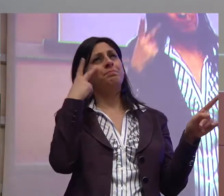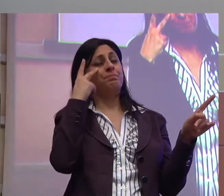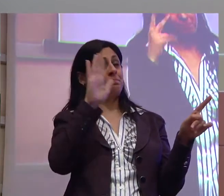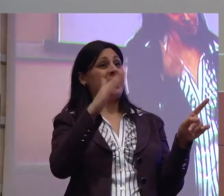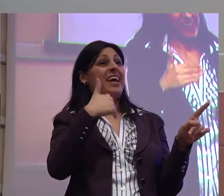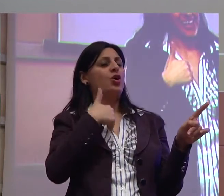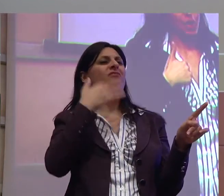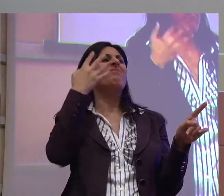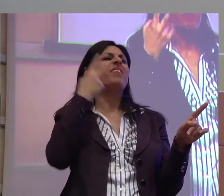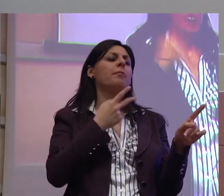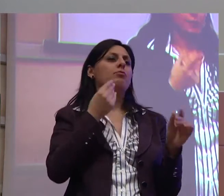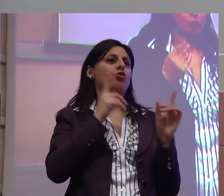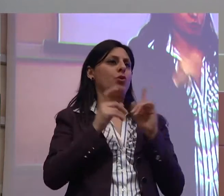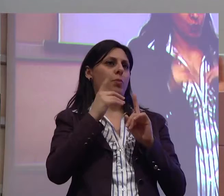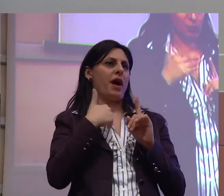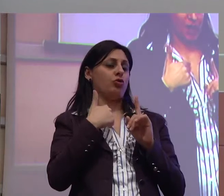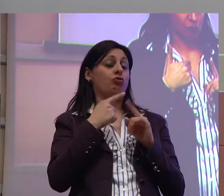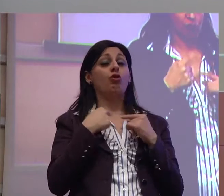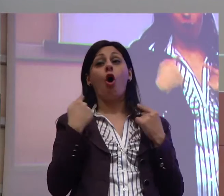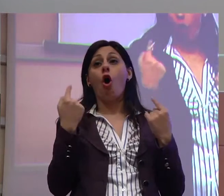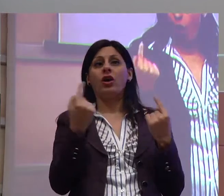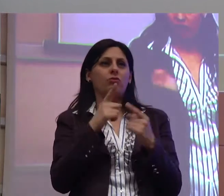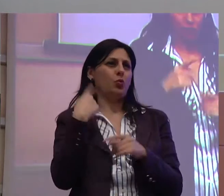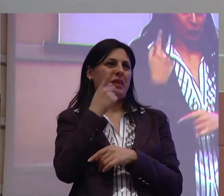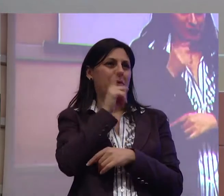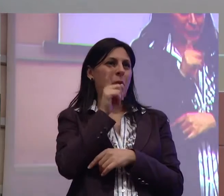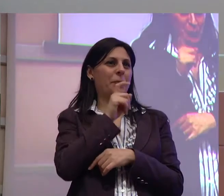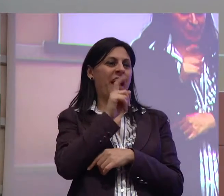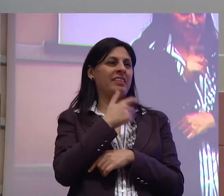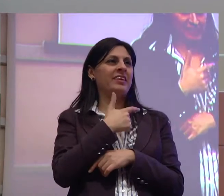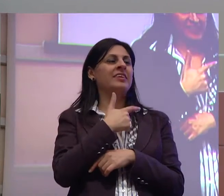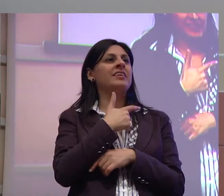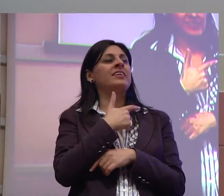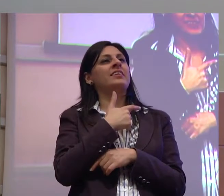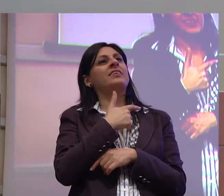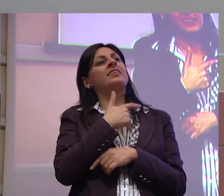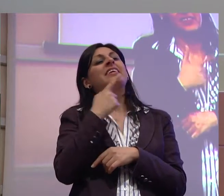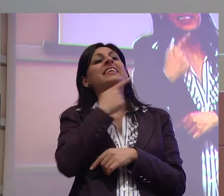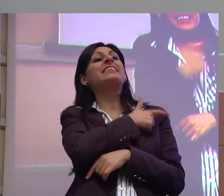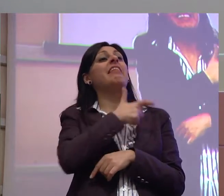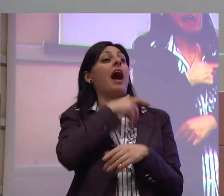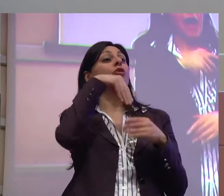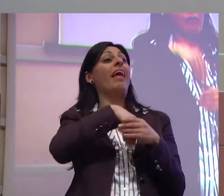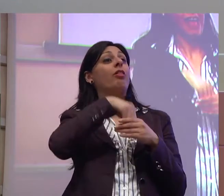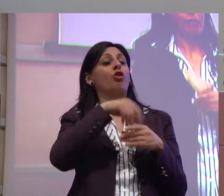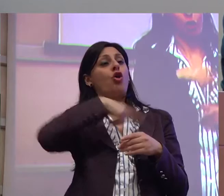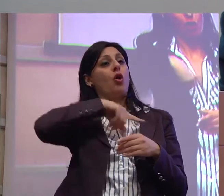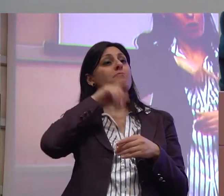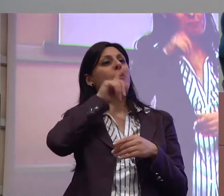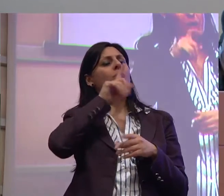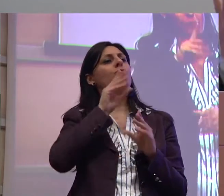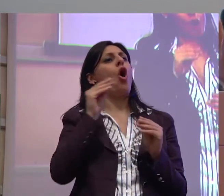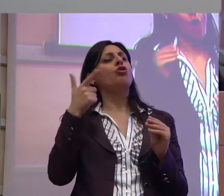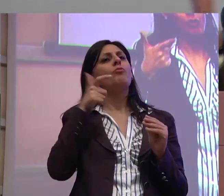io sono veramente molto preoccupato, noi tutti quanti e tutte quante che stiamo nel sindacato siamo davvero molto preoccupati perché